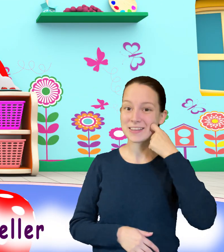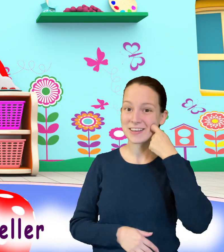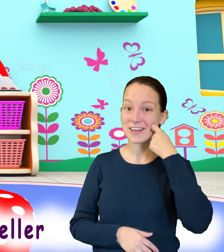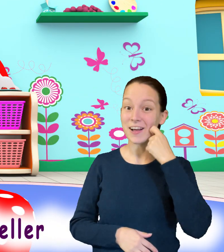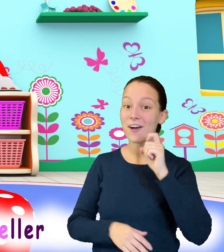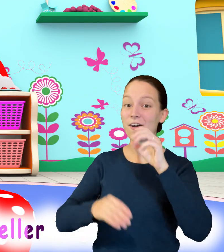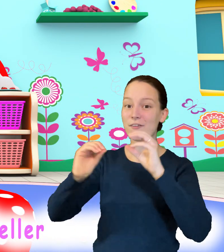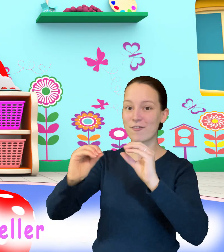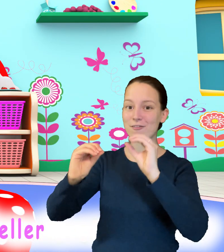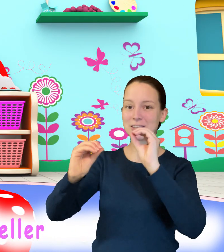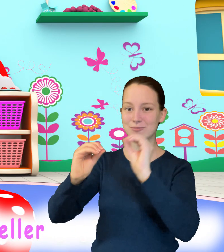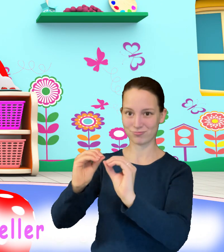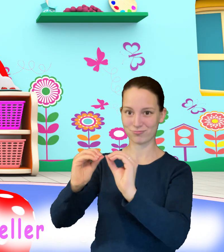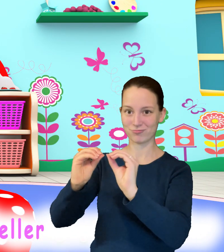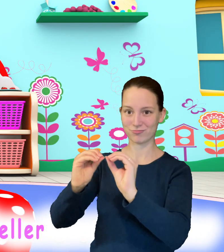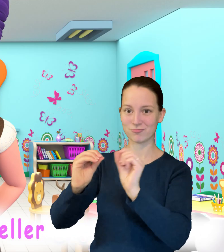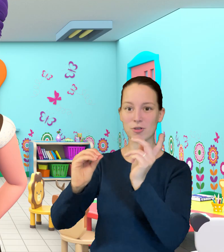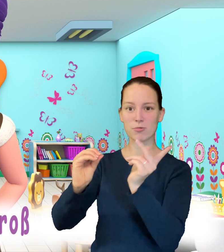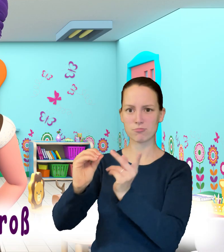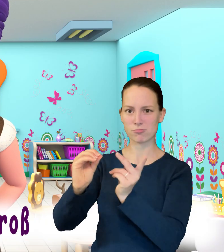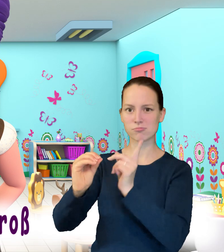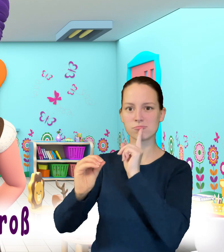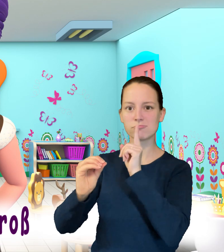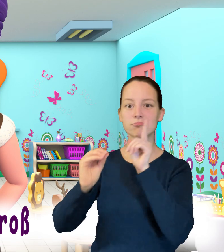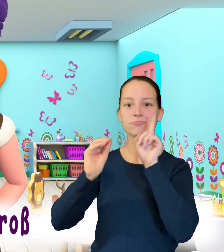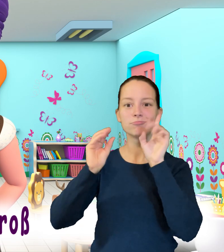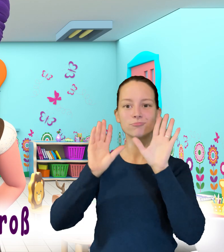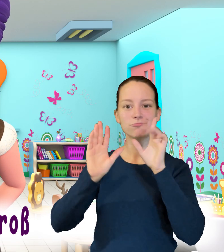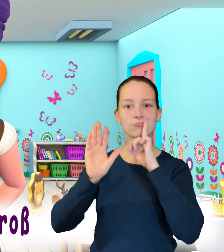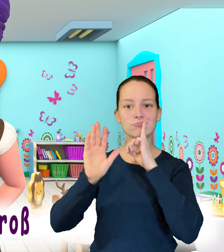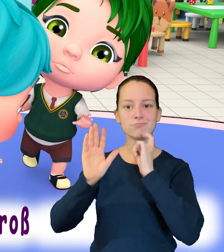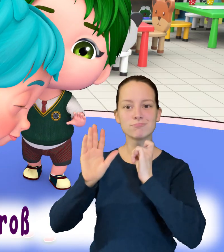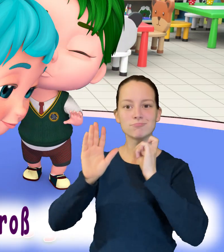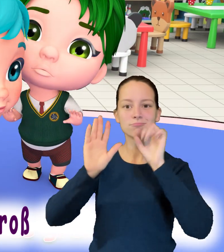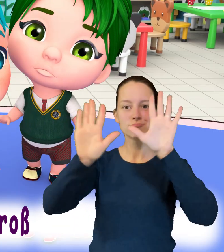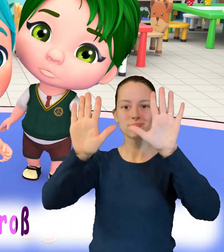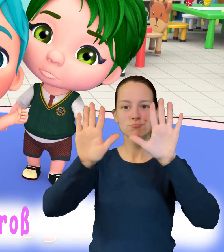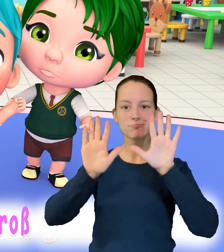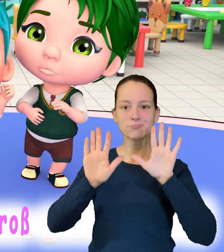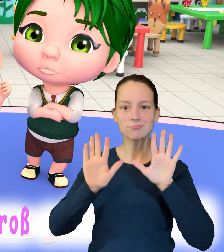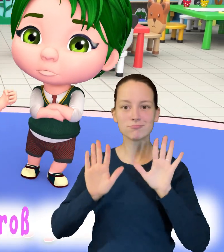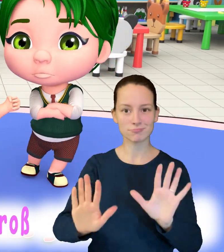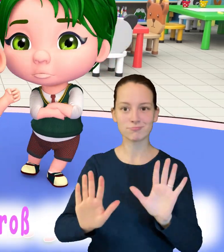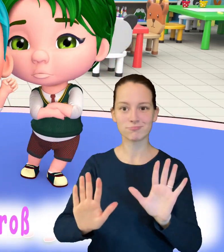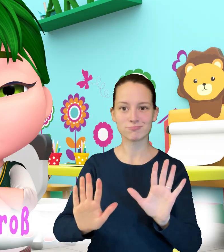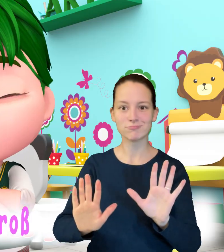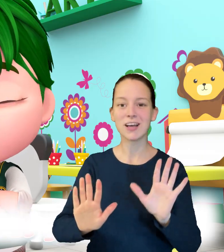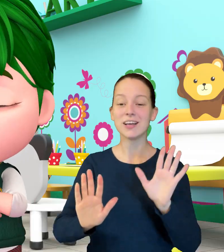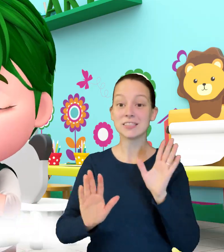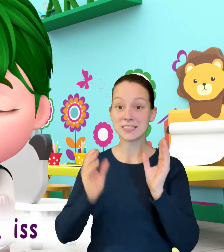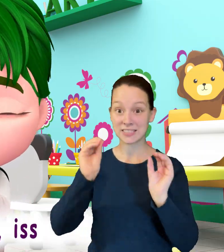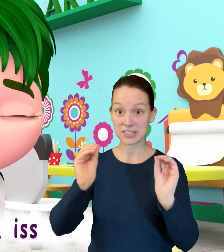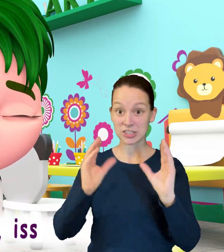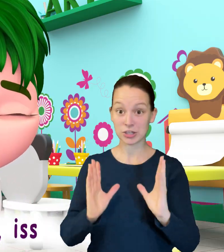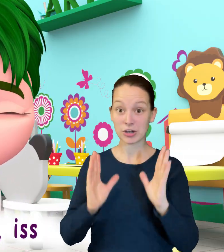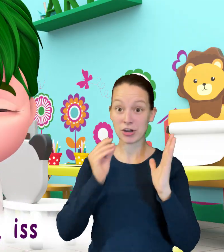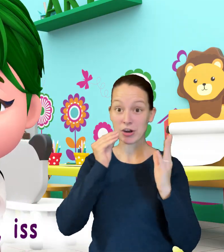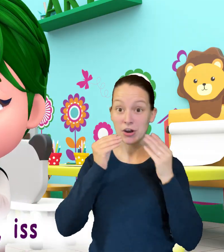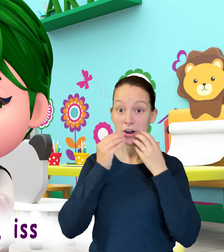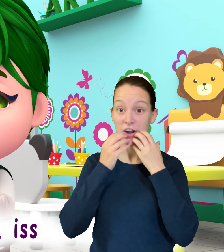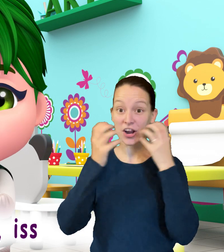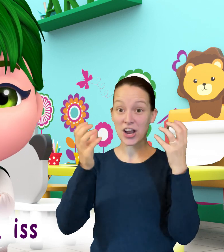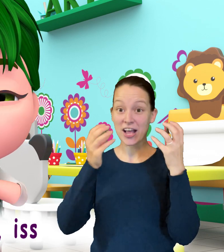Zwei rote Äpfel auf meinem Teller, so schön rot und so schön